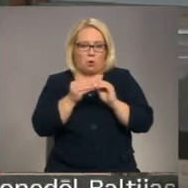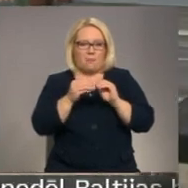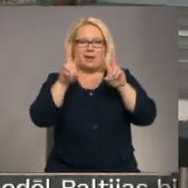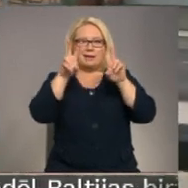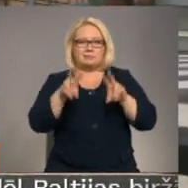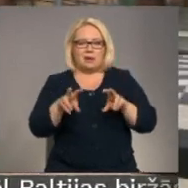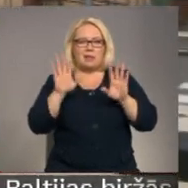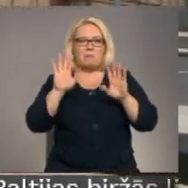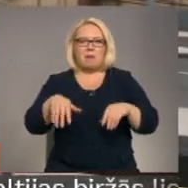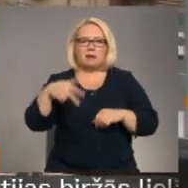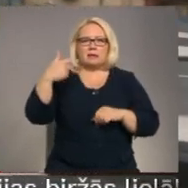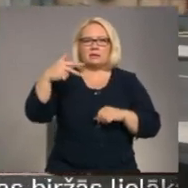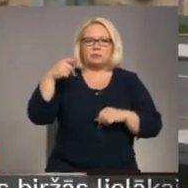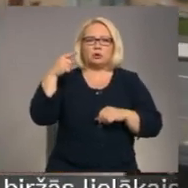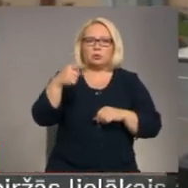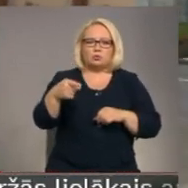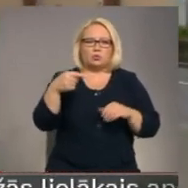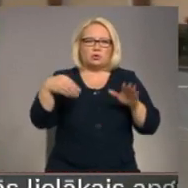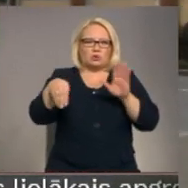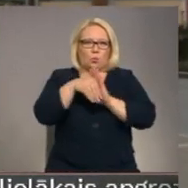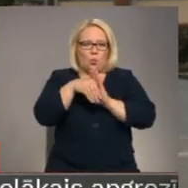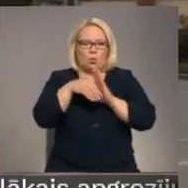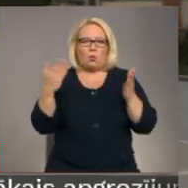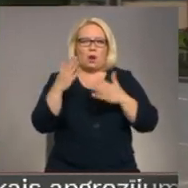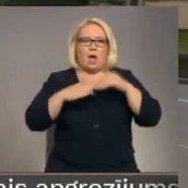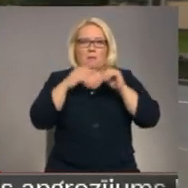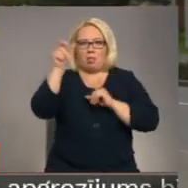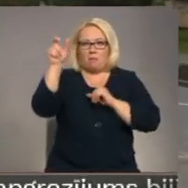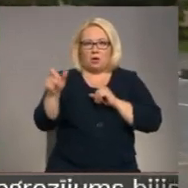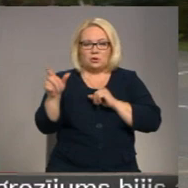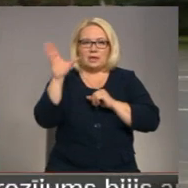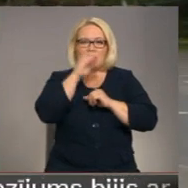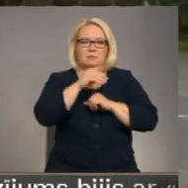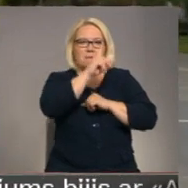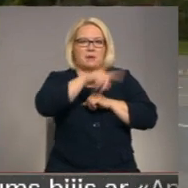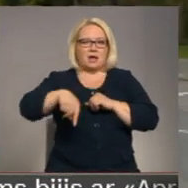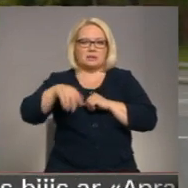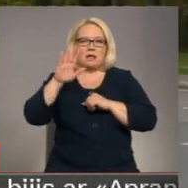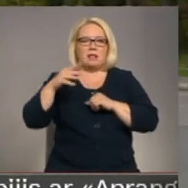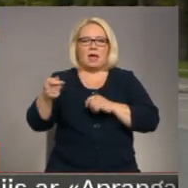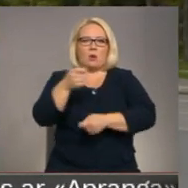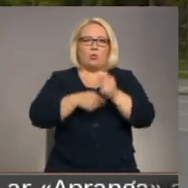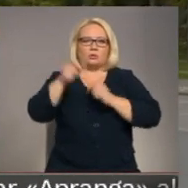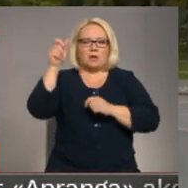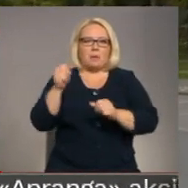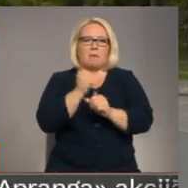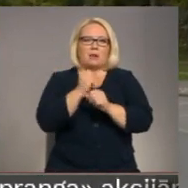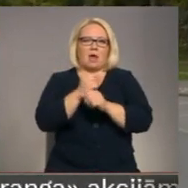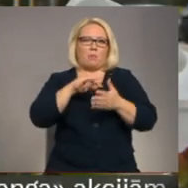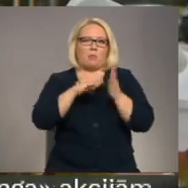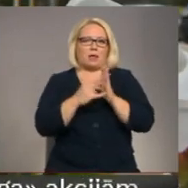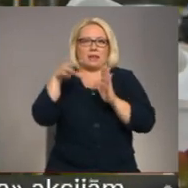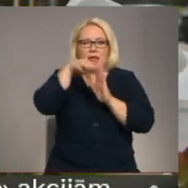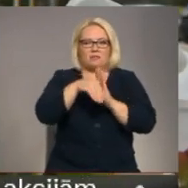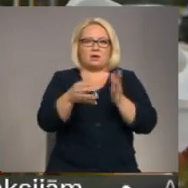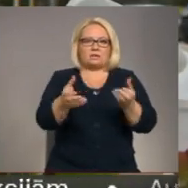par 30 tūkstoši eiro vērtu kukuli, ko amatpersona iespējams pieprasījus, lai uzņēmējis par darbu projekta ietvaros saņemtu